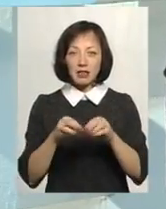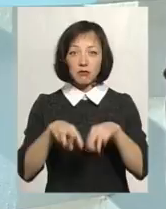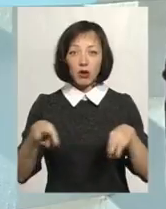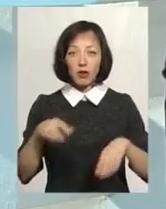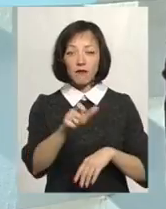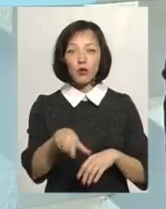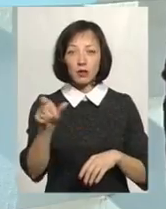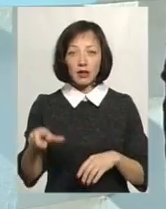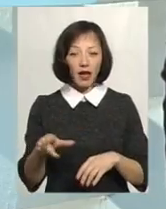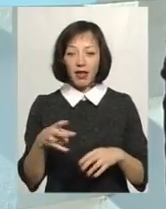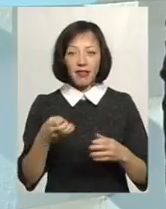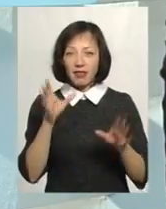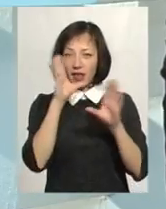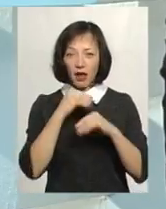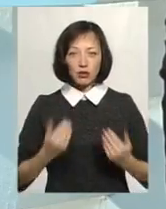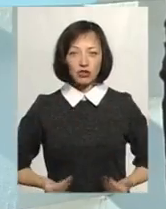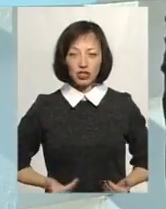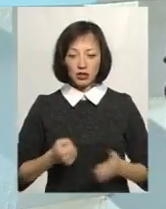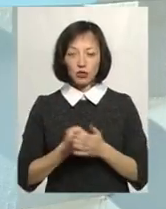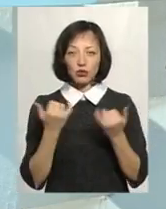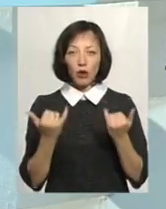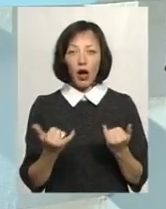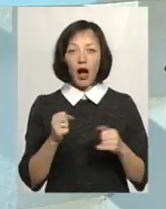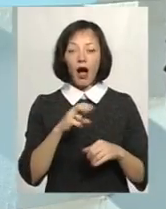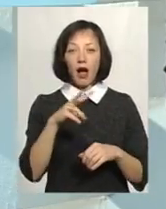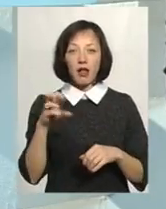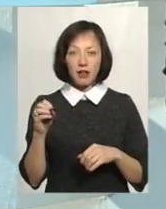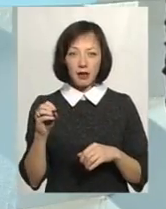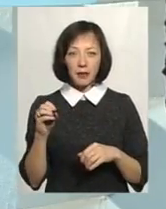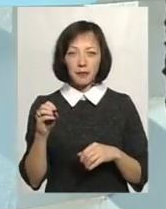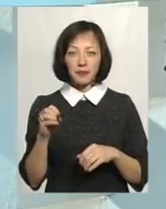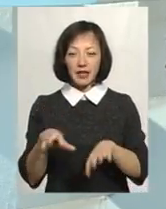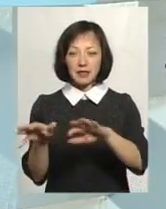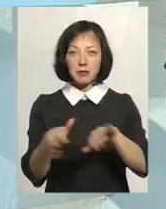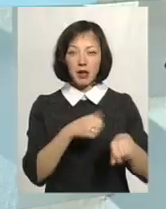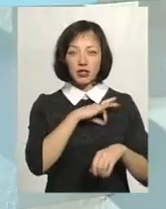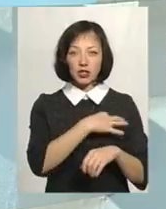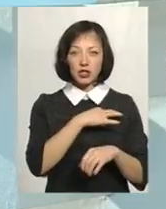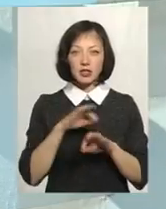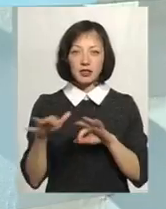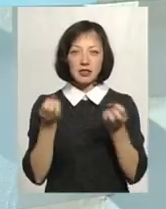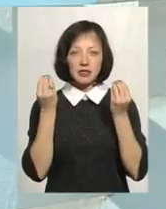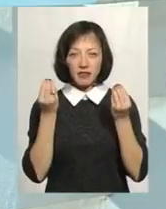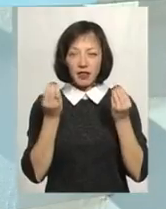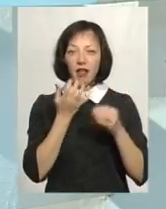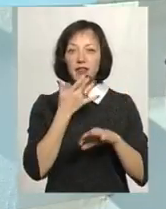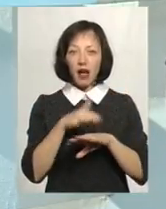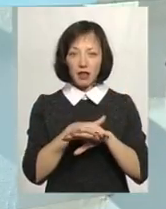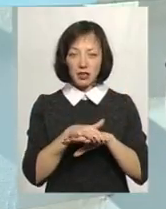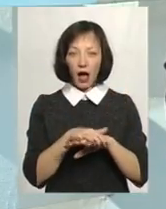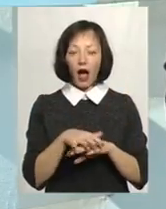людей не дожили, але забирали, як під час слідчих дій, цвіт нації забирали.